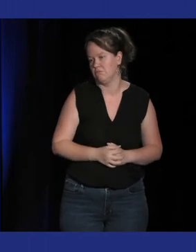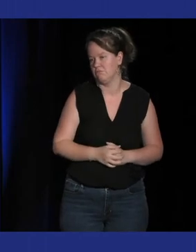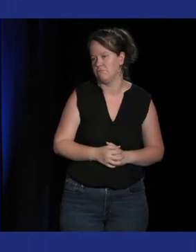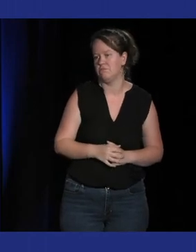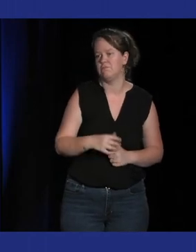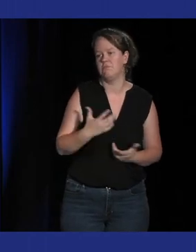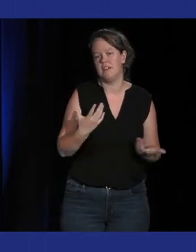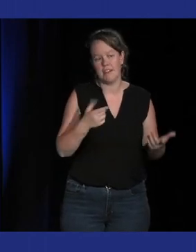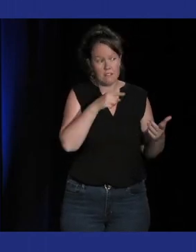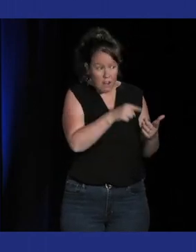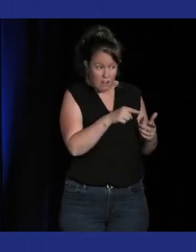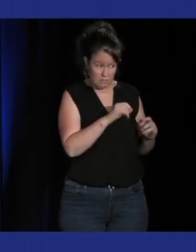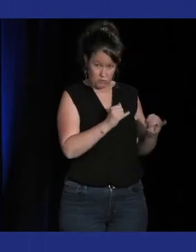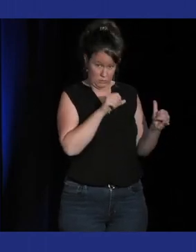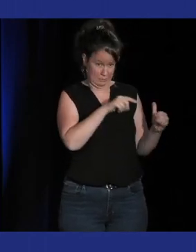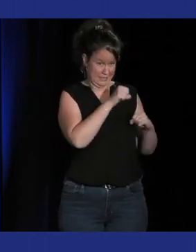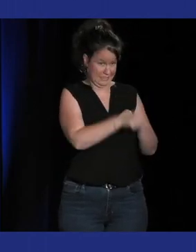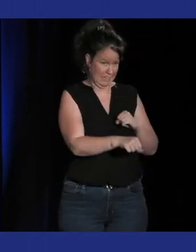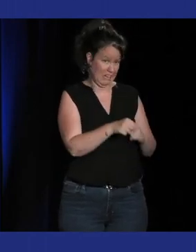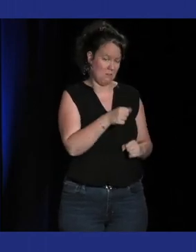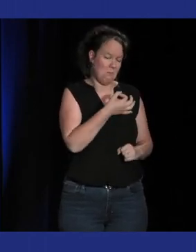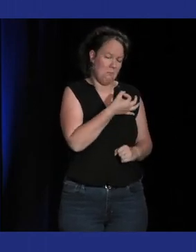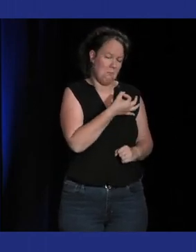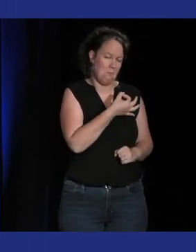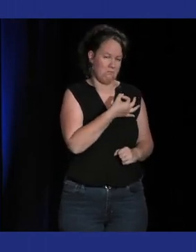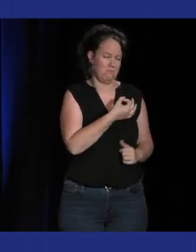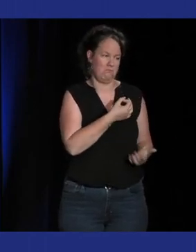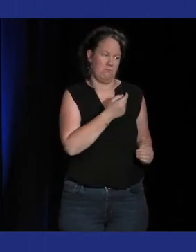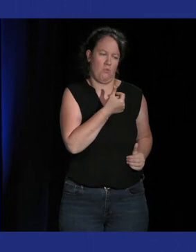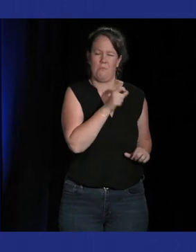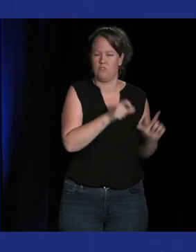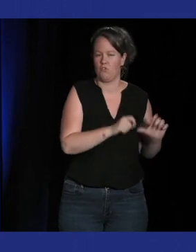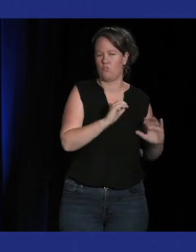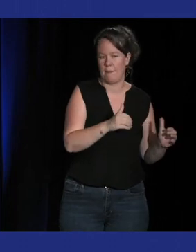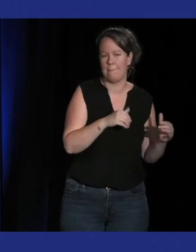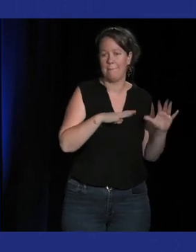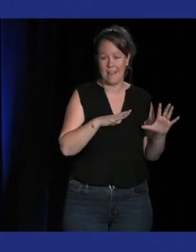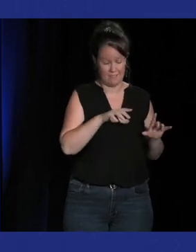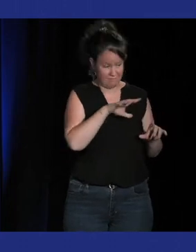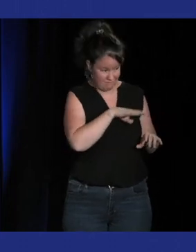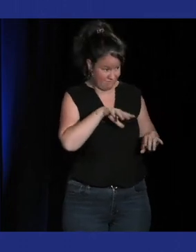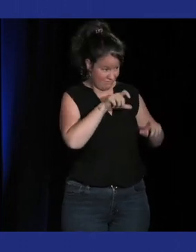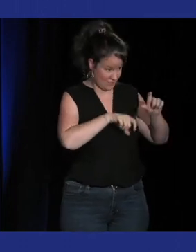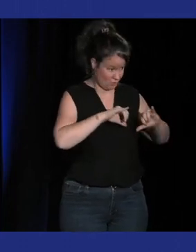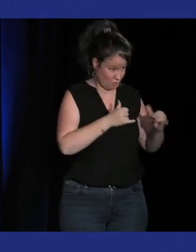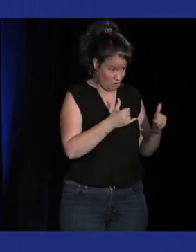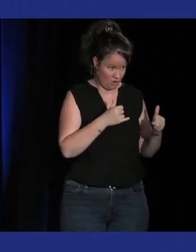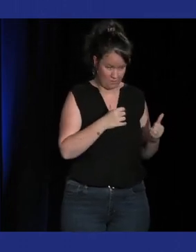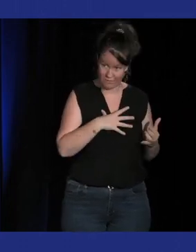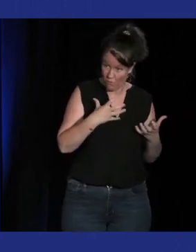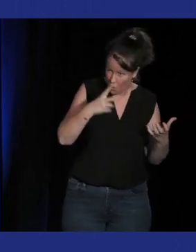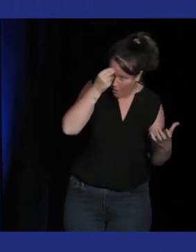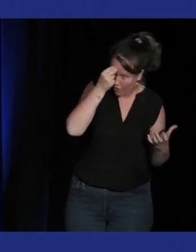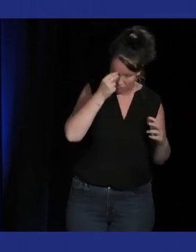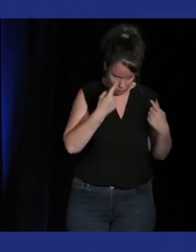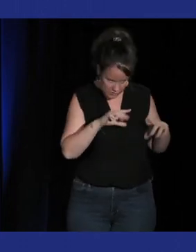extrêmement populaire ce genre de jeu mais c'est dans une idée les joueurs essayent de comprendre ce à quoi ils jouent et ça va dans